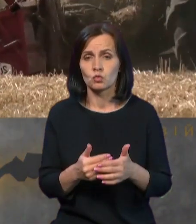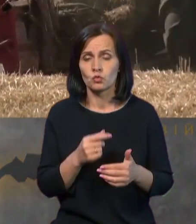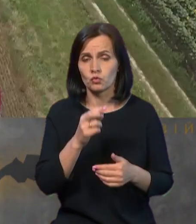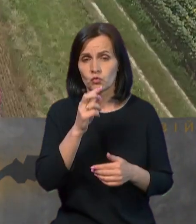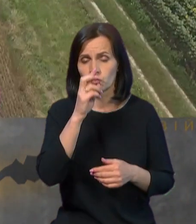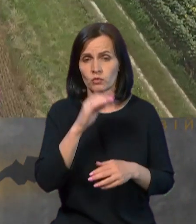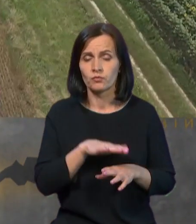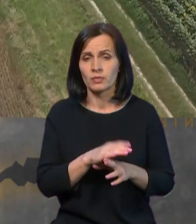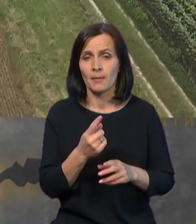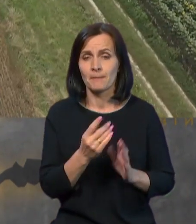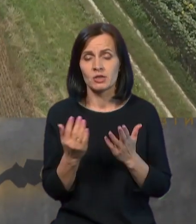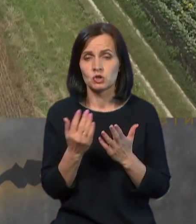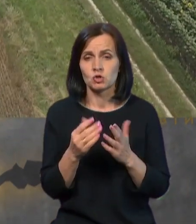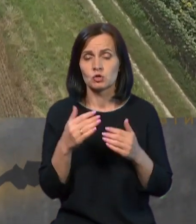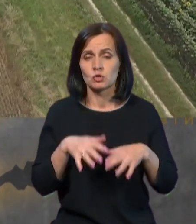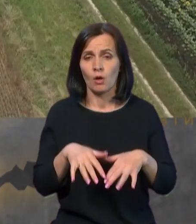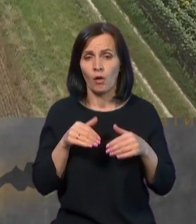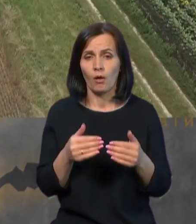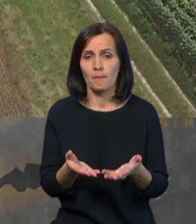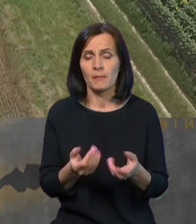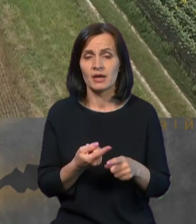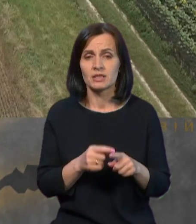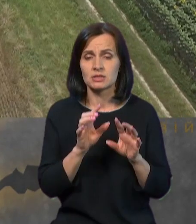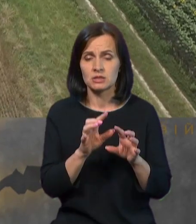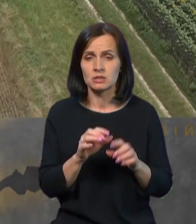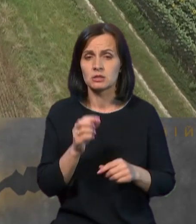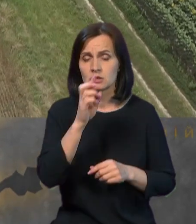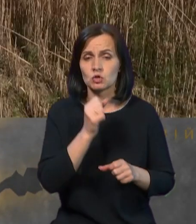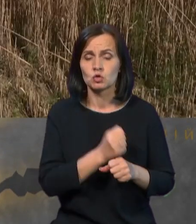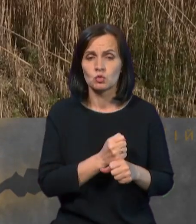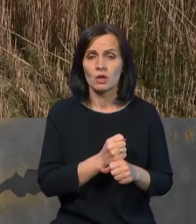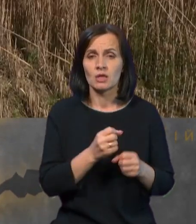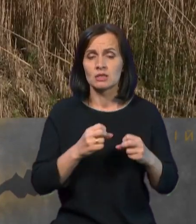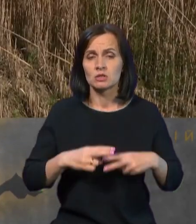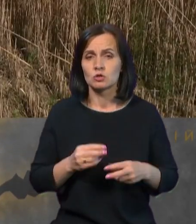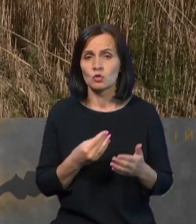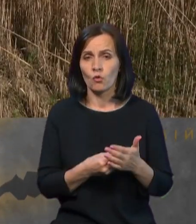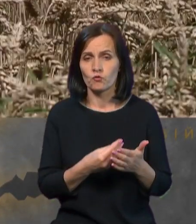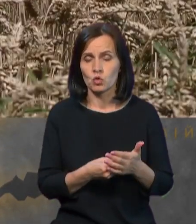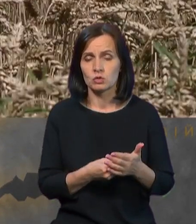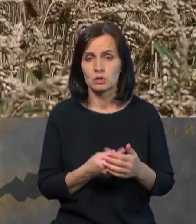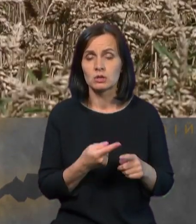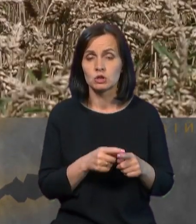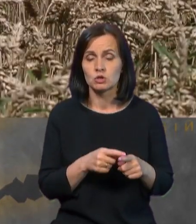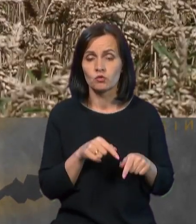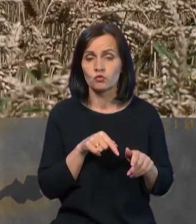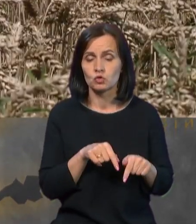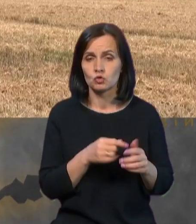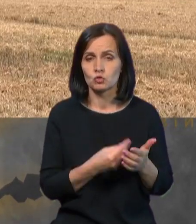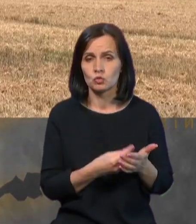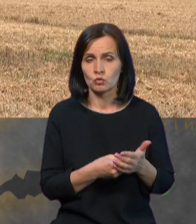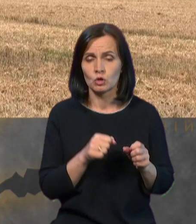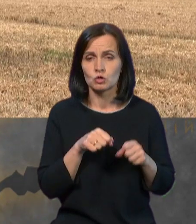парламент прийняв цей закон, держава зробить спеціальний фонд, з цього фонду вона зможе